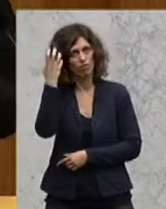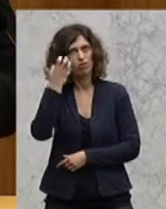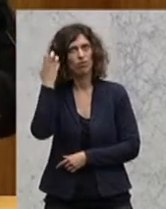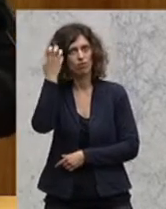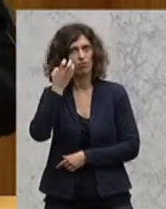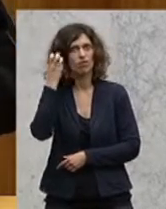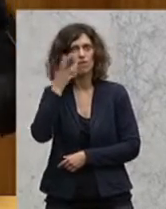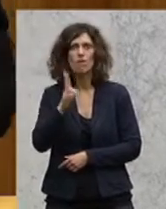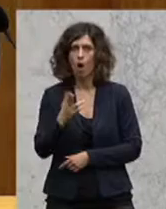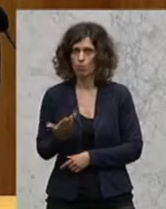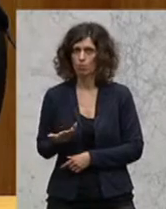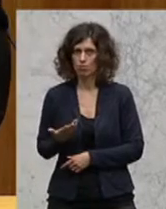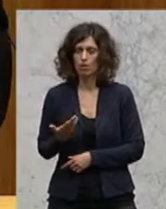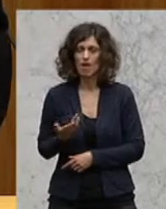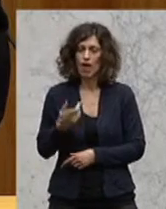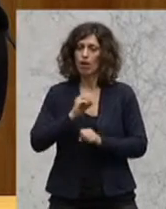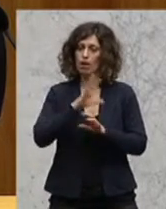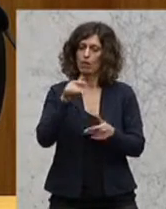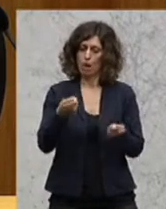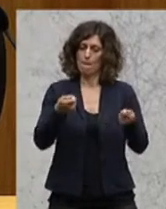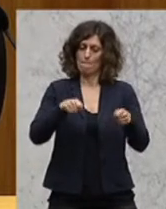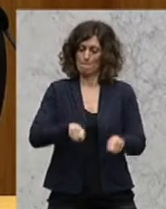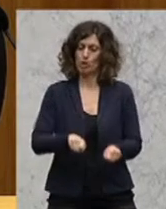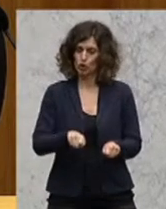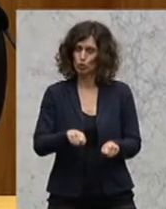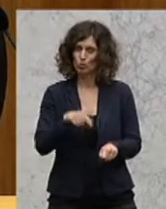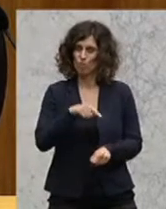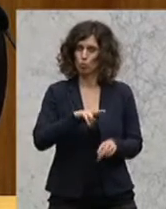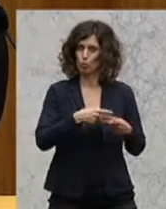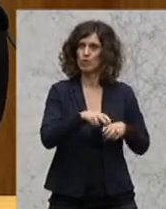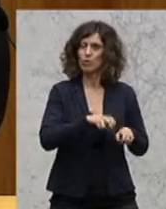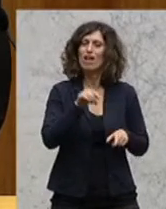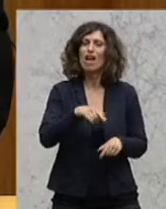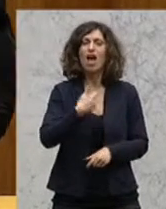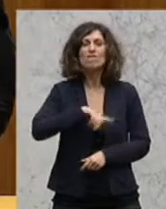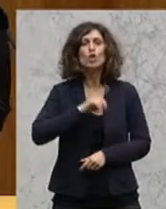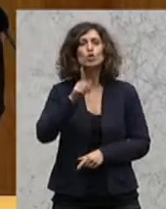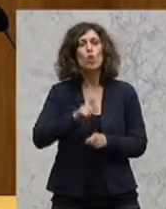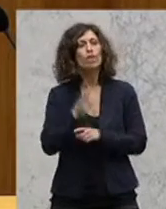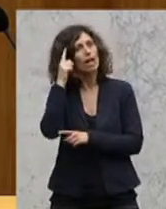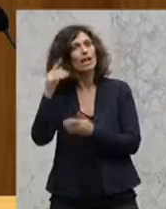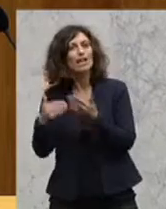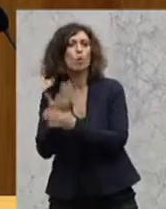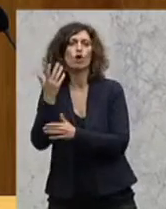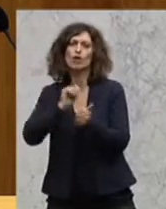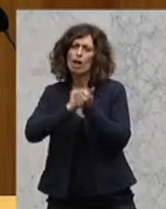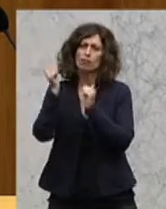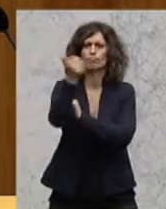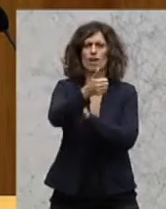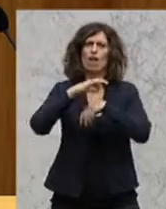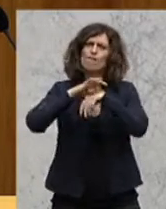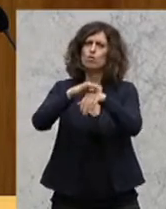Denn es gibt einen klaren Beschluss der Bundesregierung, nämlich zu den Innovation Leadern vorzustoßen. das war im Jahr 2011.